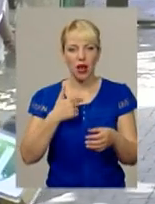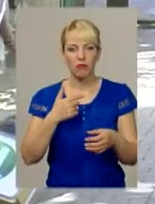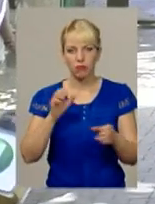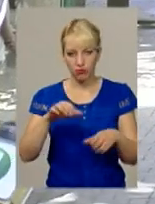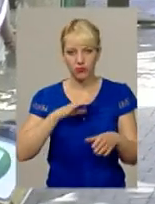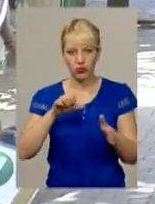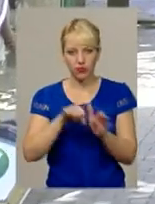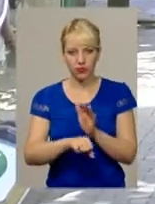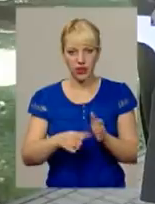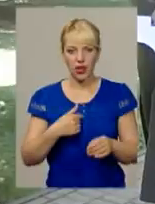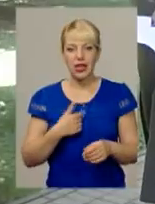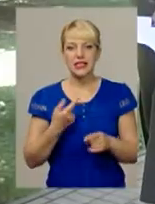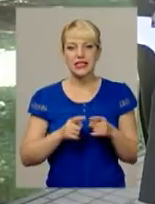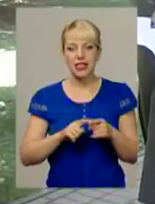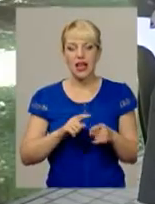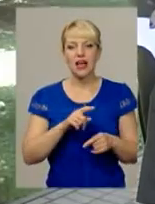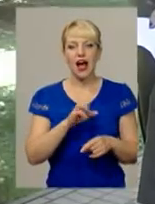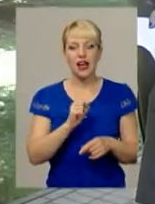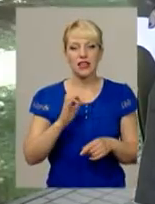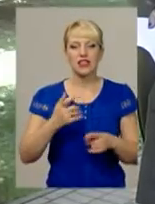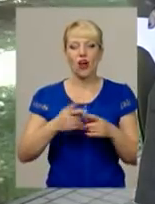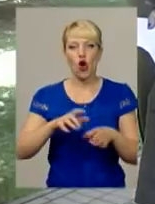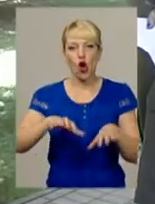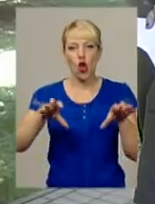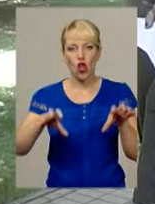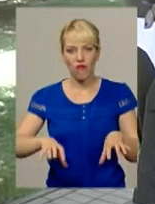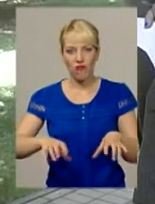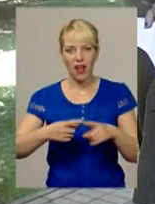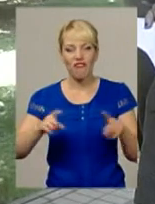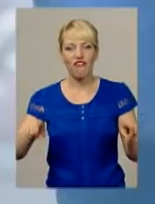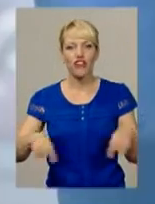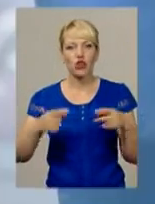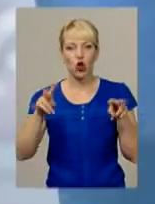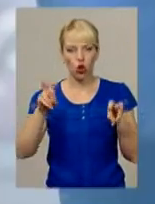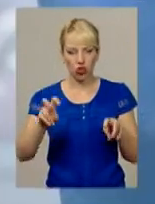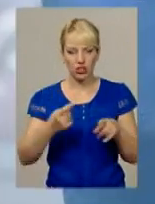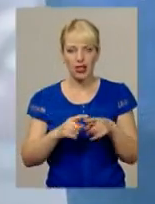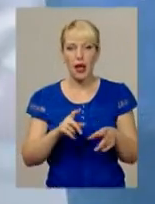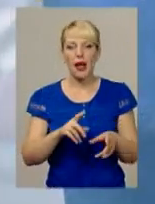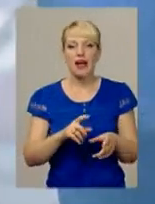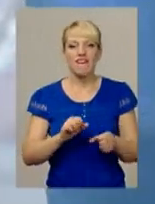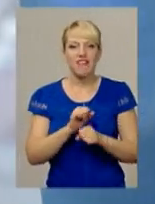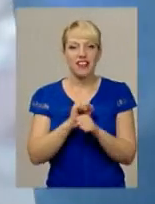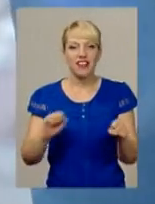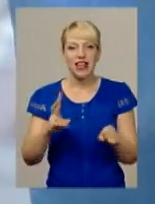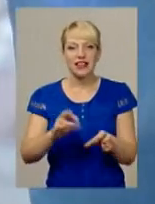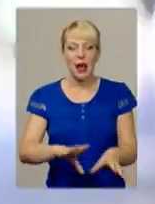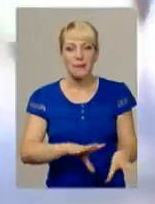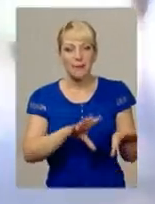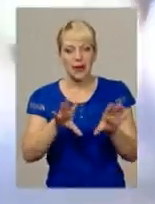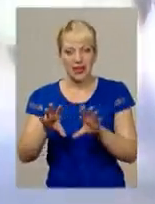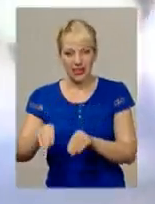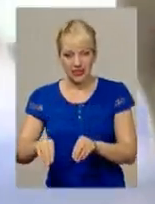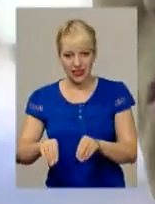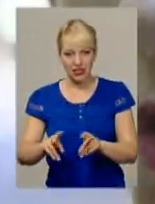голова правління громадської організації «Відродження». Зізнається, що зважитися на переїзд, тобто на кардинальні зміни в житті цілої родини, було дуже